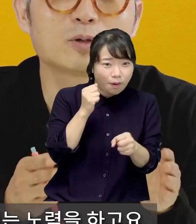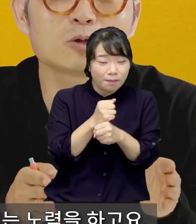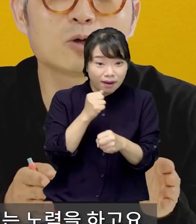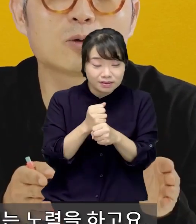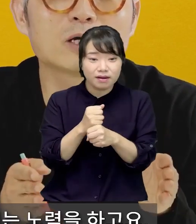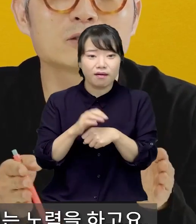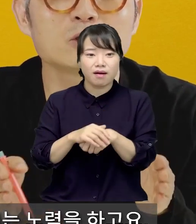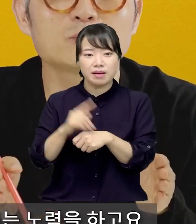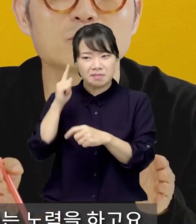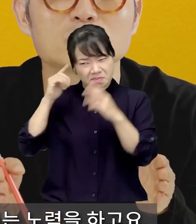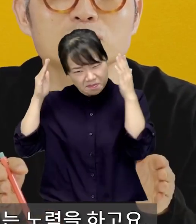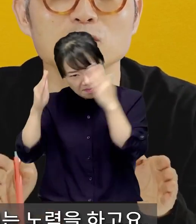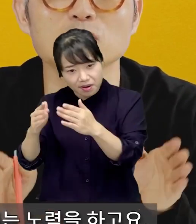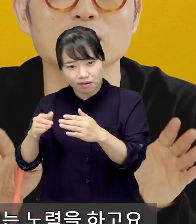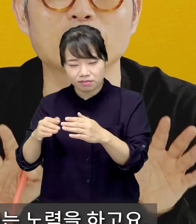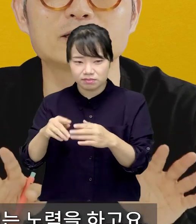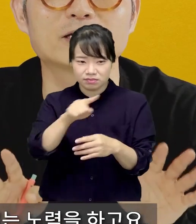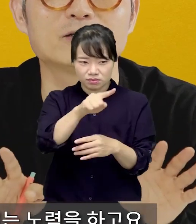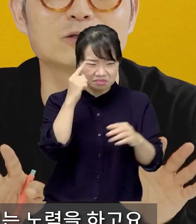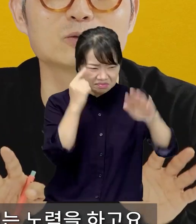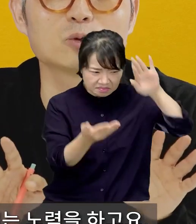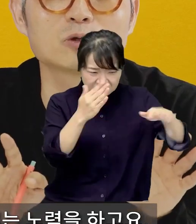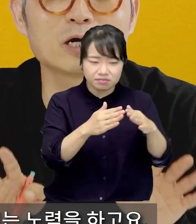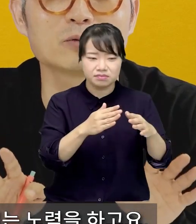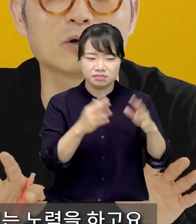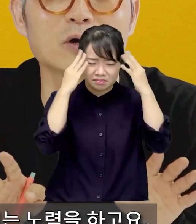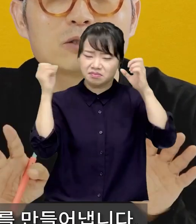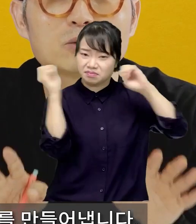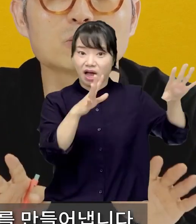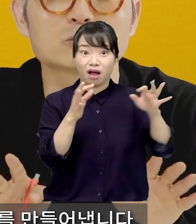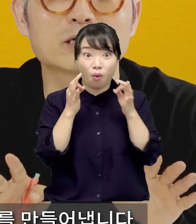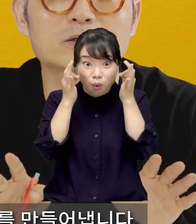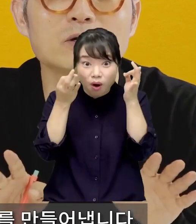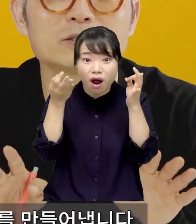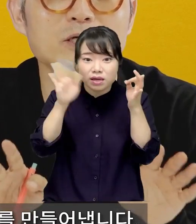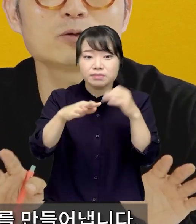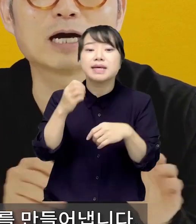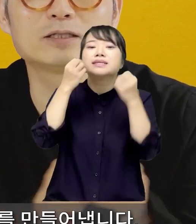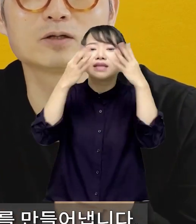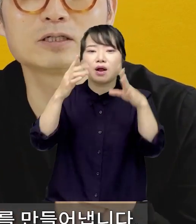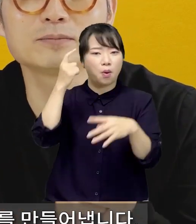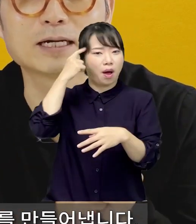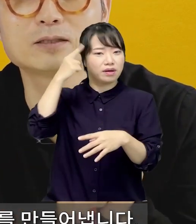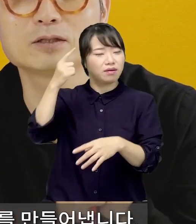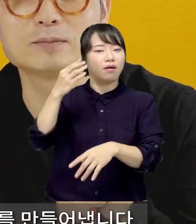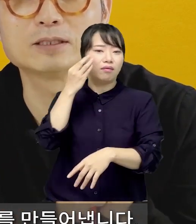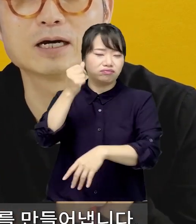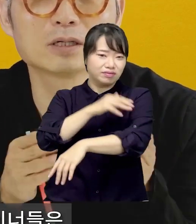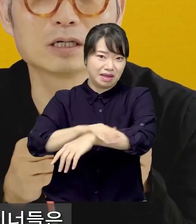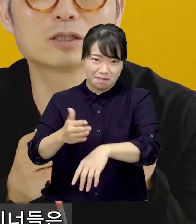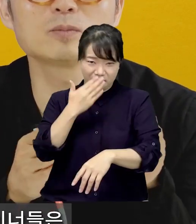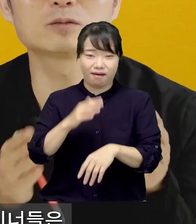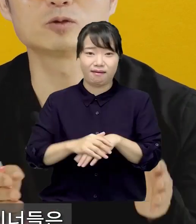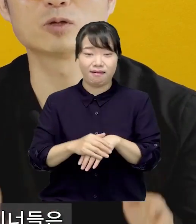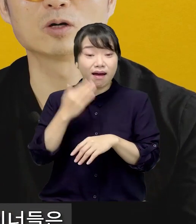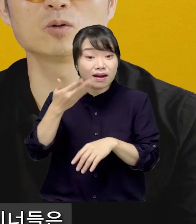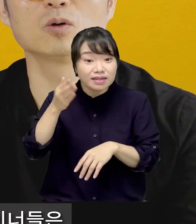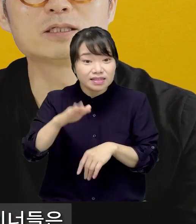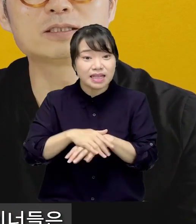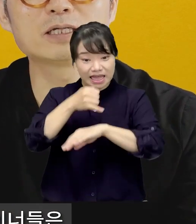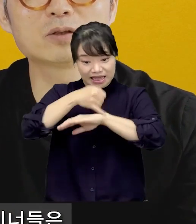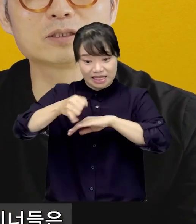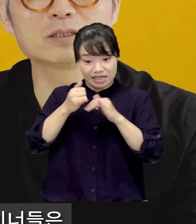위해서 편견과 선입견을 철저하게 배제하려는 노력을 하고요. 그런 노력 속에서 새로운 아이디어를 만들어냅니다. 그럼에도